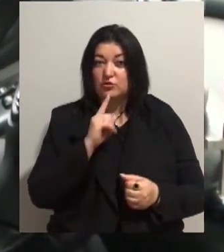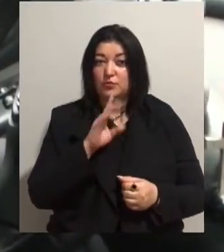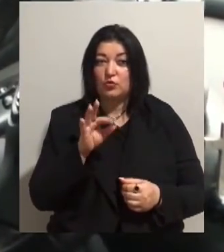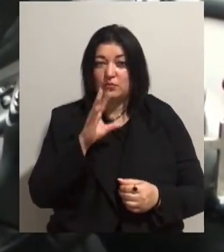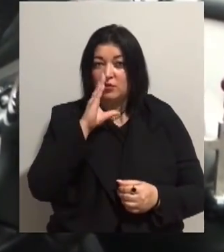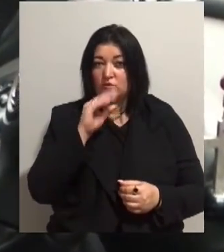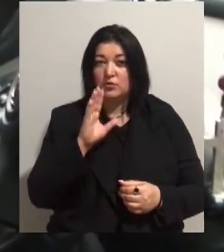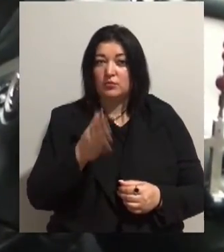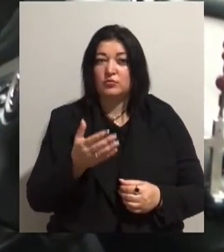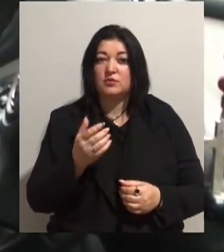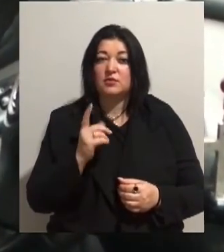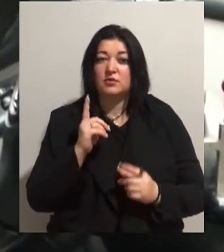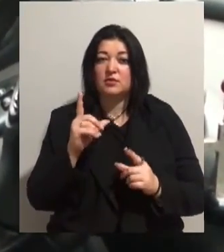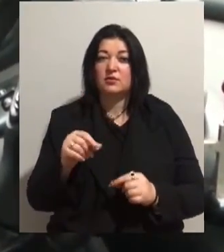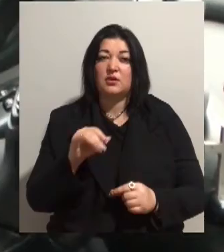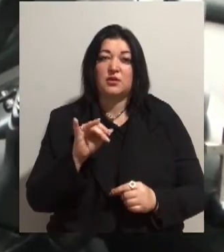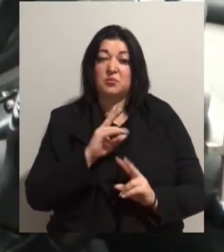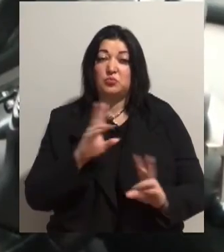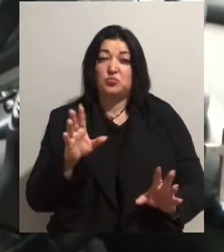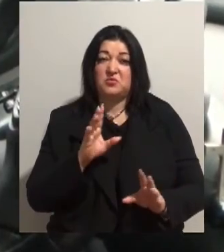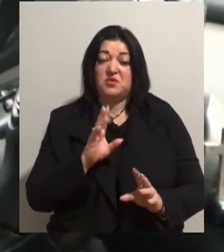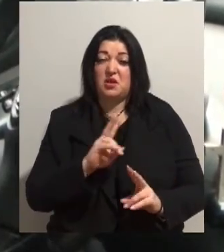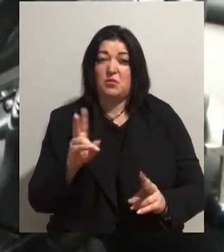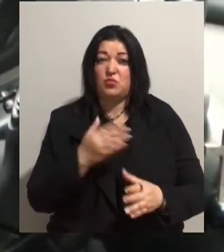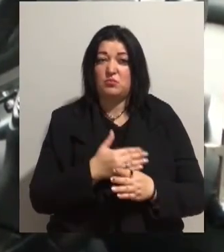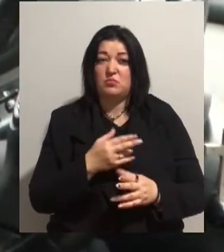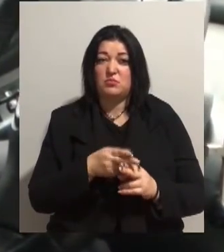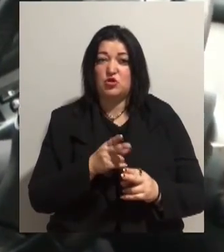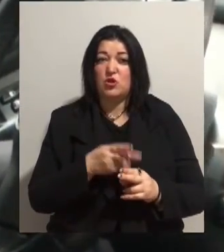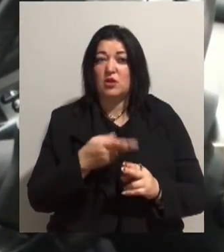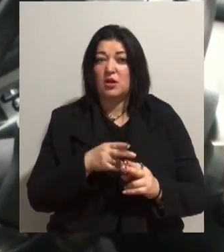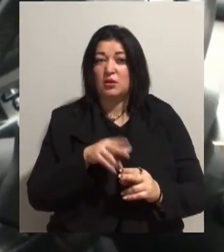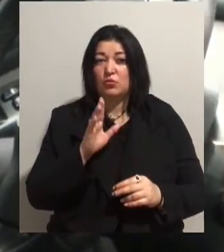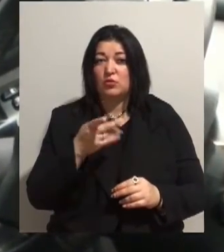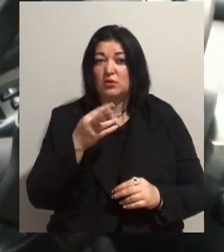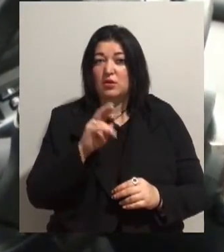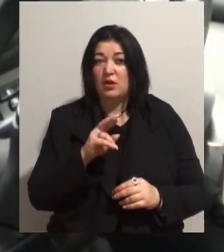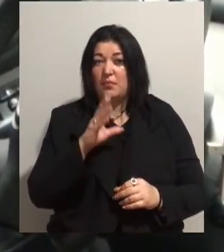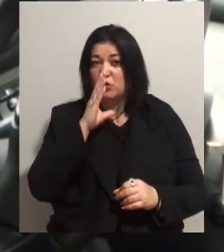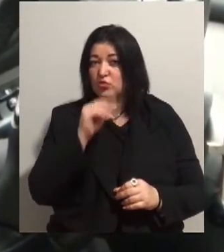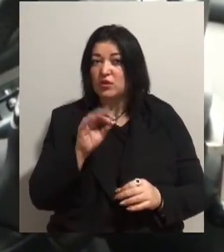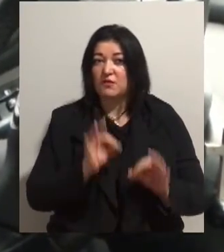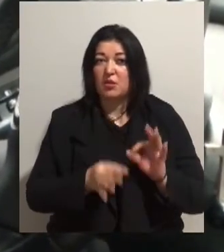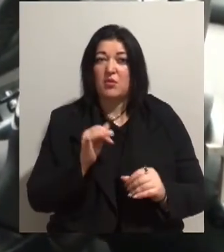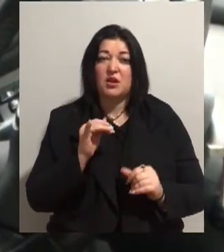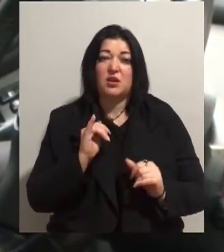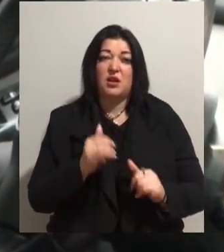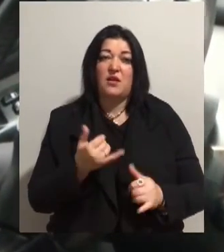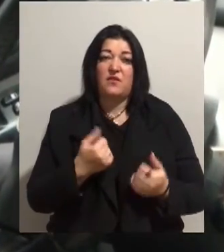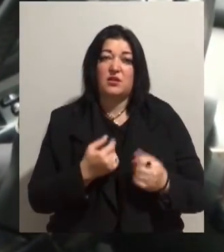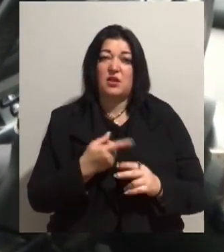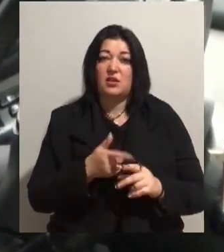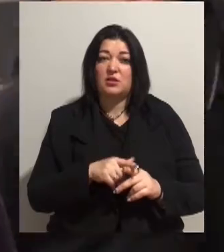буде їхати тут, не буде нікому мешати. І це буде для маршрутців нормально і для водителів. Це дуже